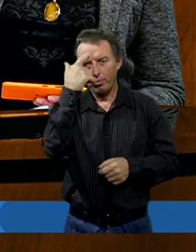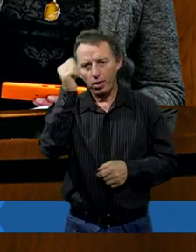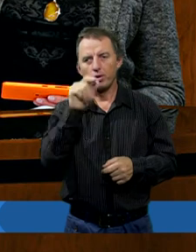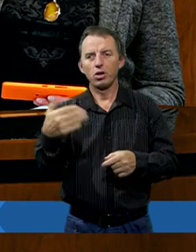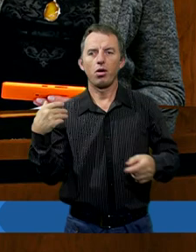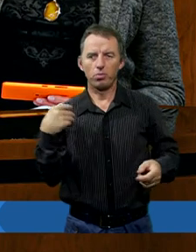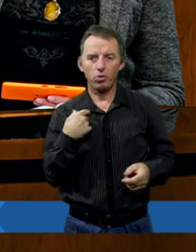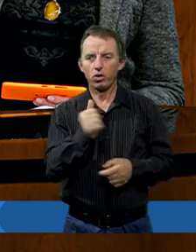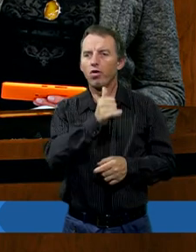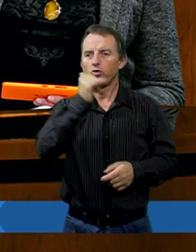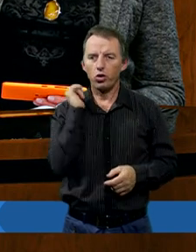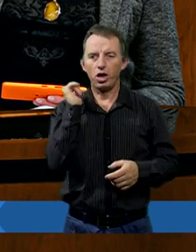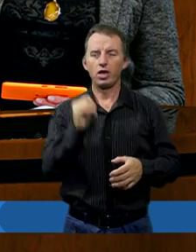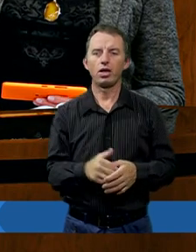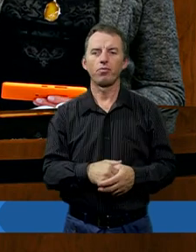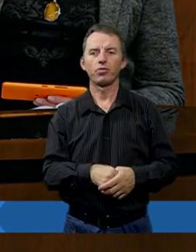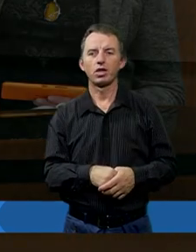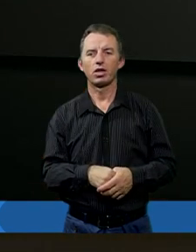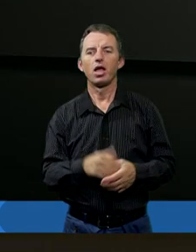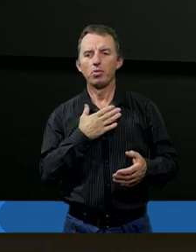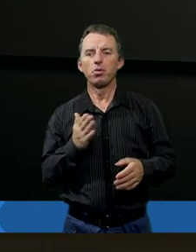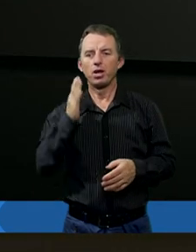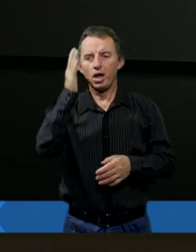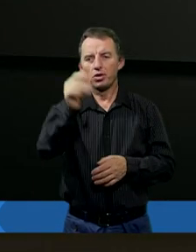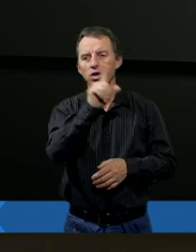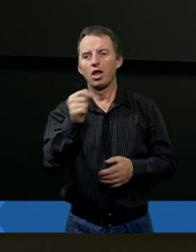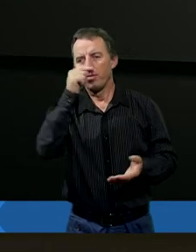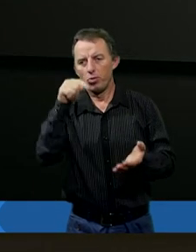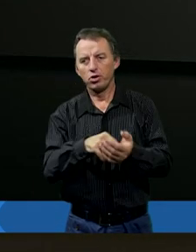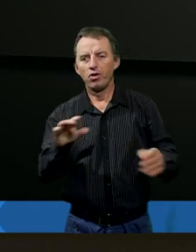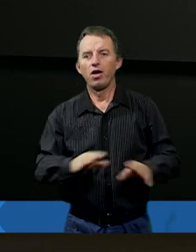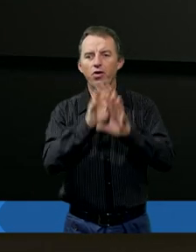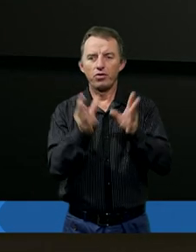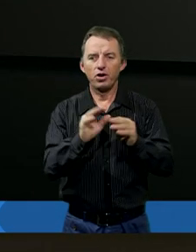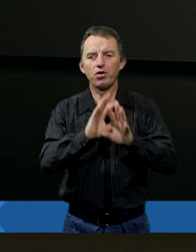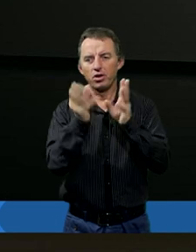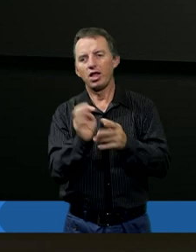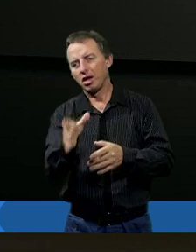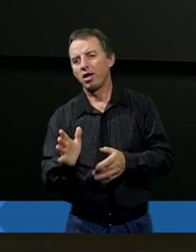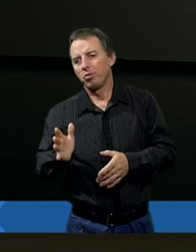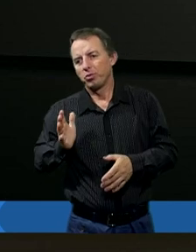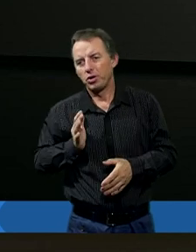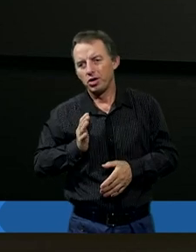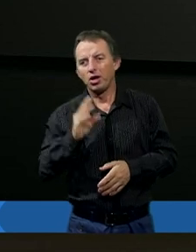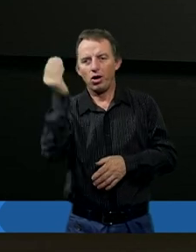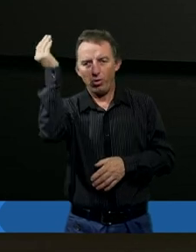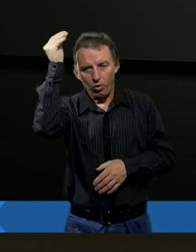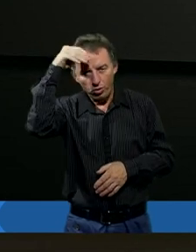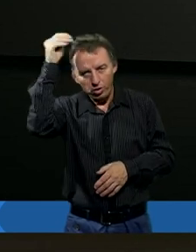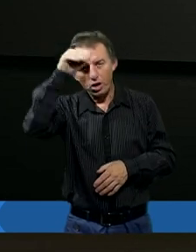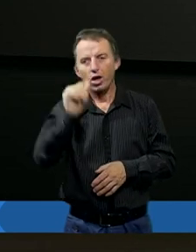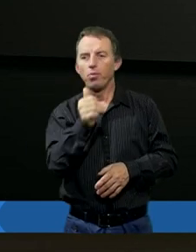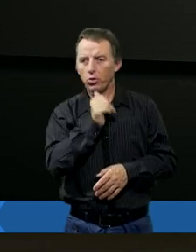pamiętam, jakby to było wczoraj. No miejmy nadzieję, że nie musimy wszyscy, wszystkich takich rzeczy przeżywać, żeby się uczyć.